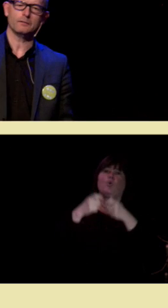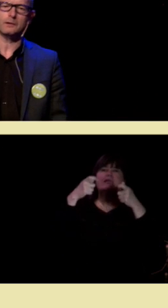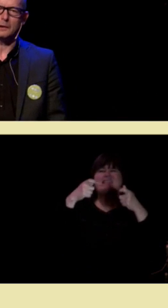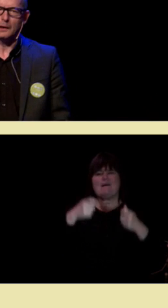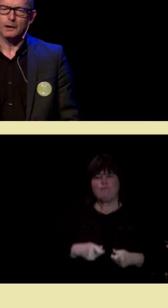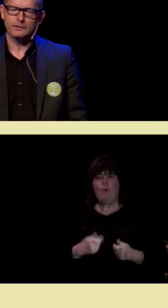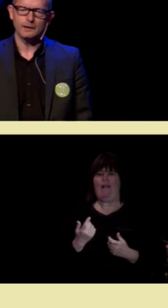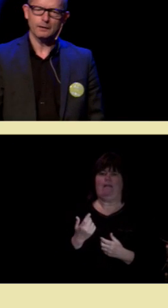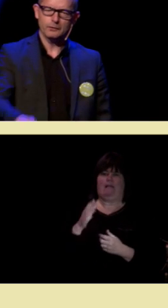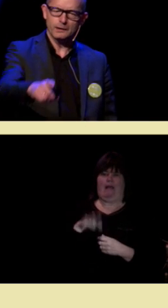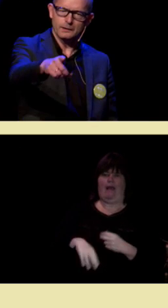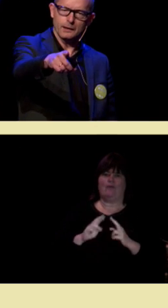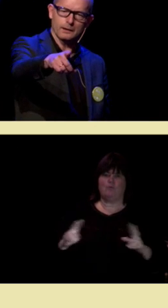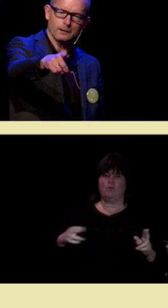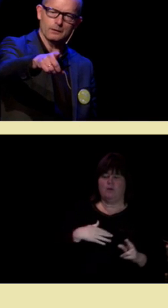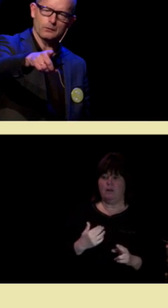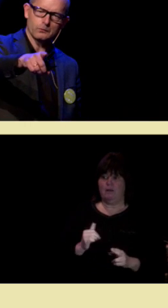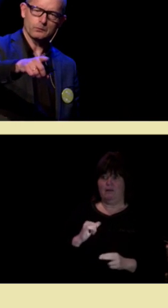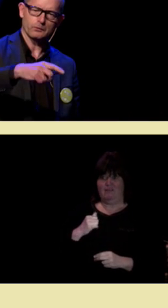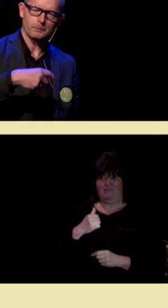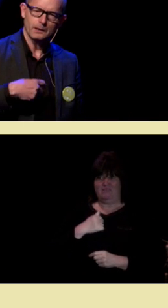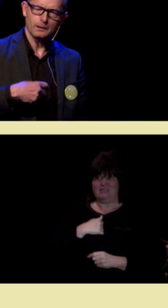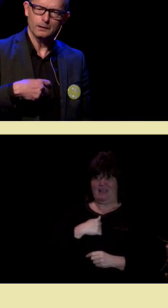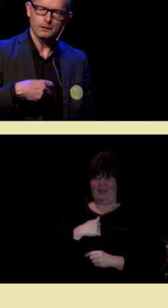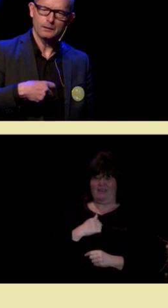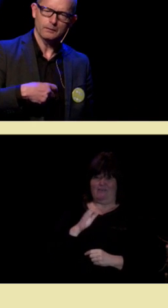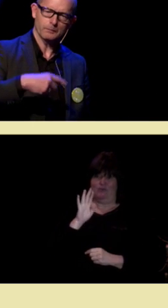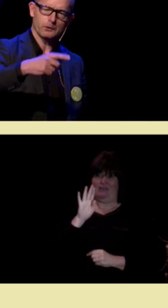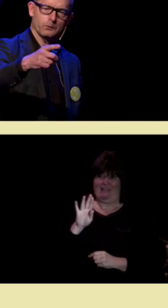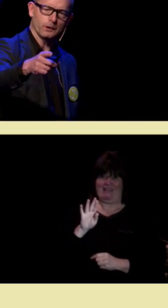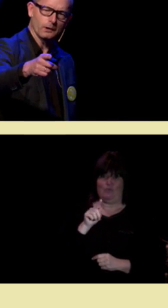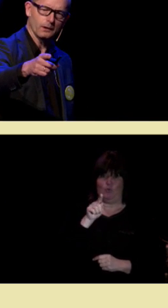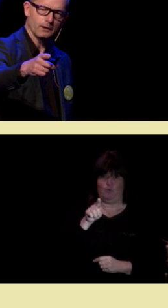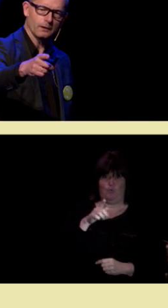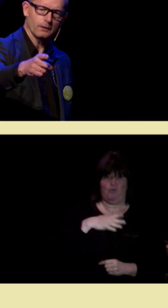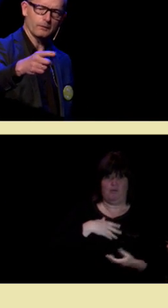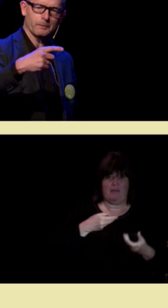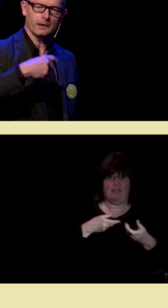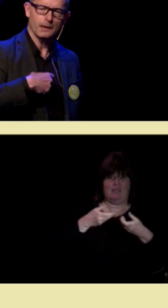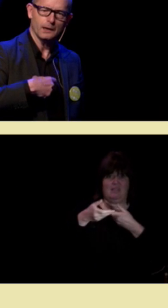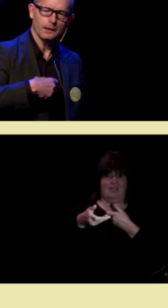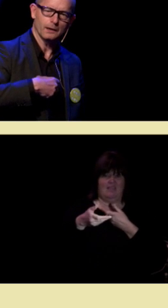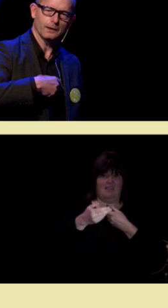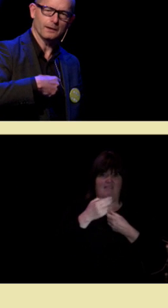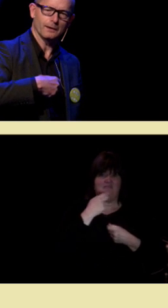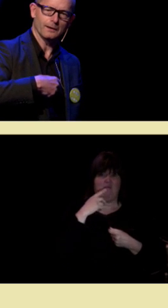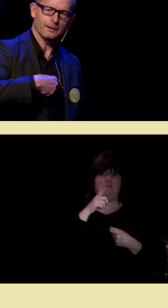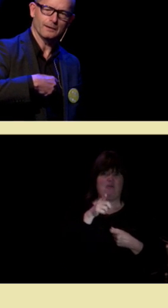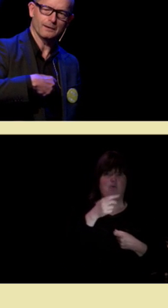hvis jeg for din hjerne, og du for min, hvem er du da, og hvem er jeg?